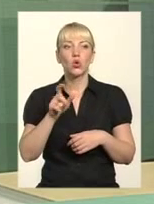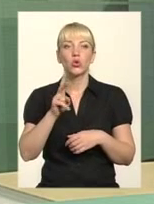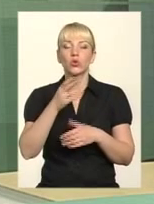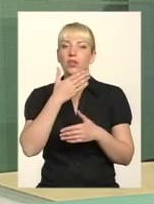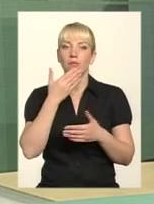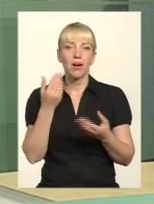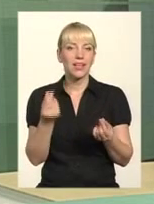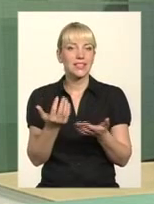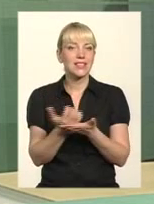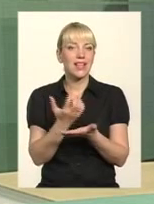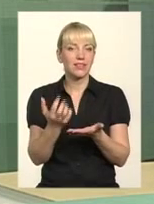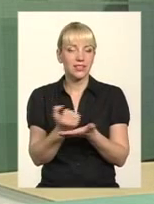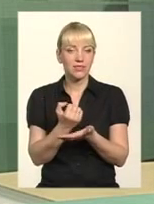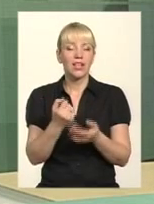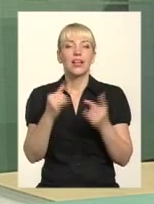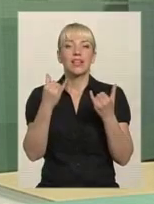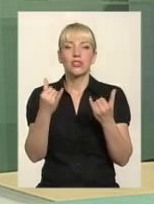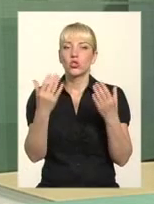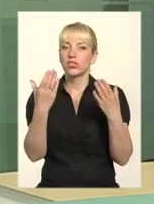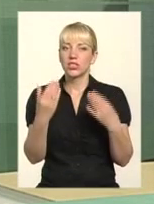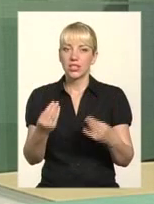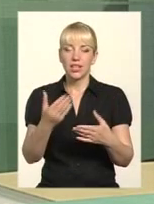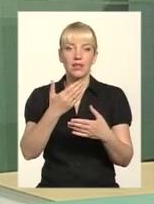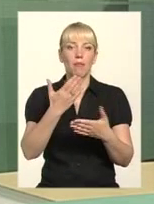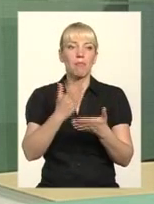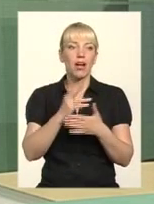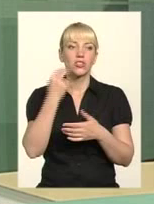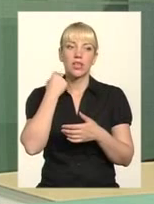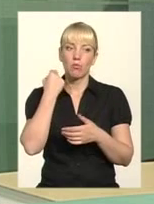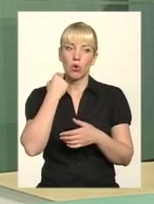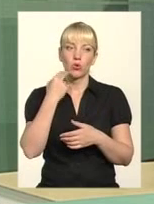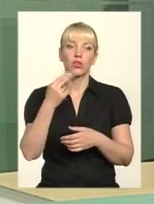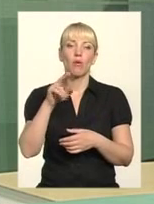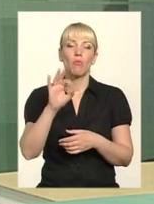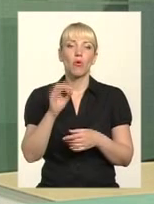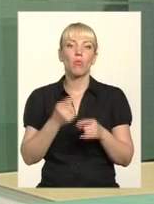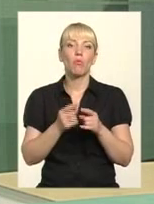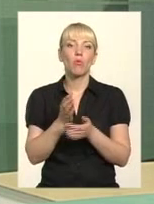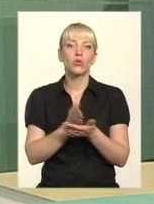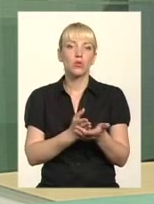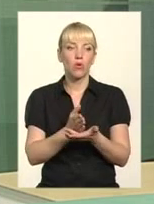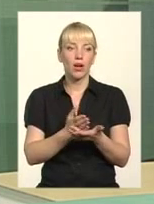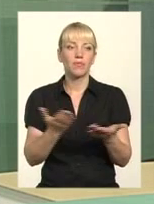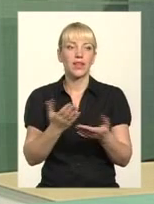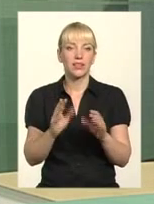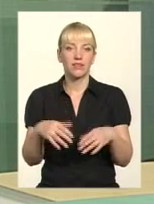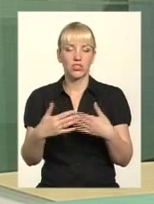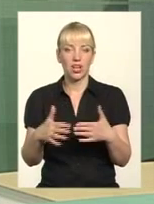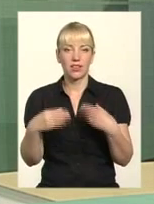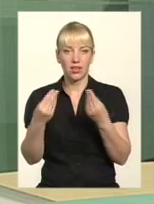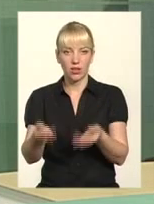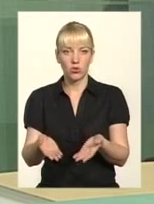мають статків, вони і на сьогоднішній день мають заборгованість по тим послугам, які їм вже надаються.